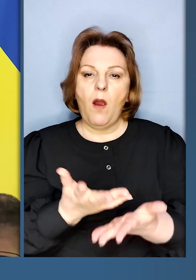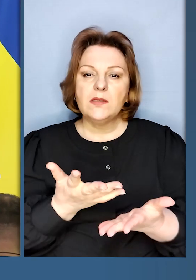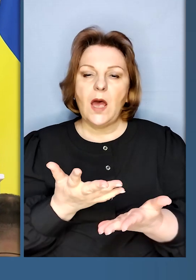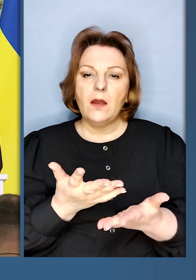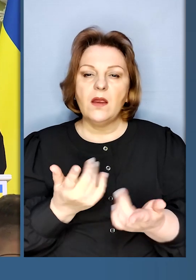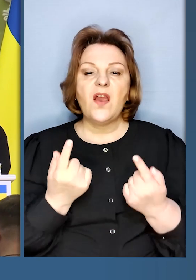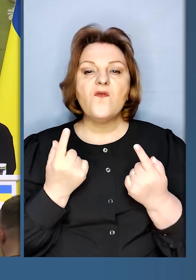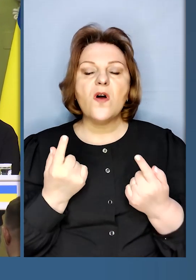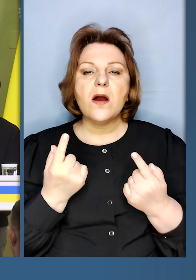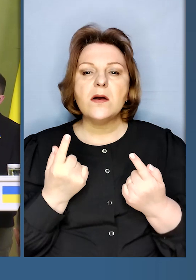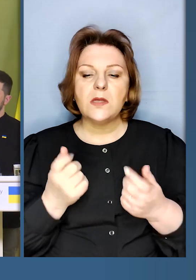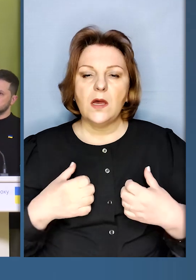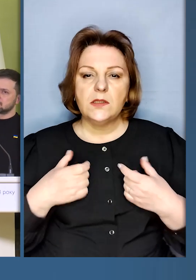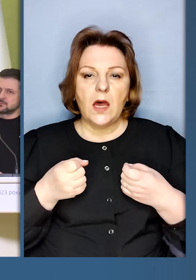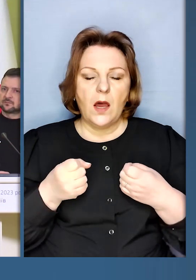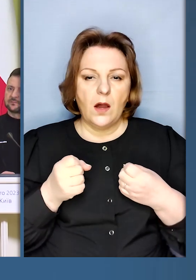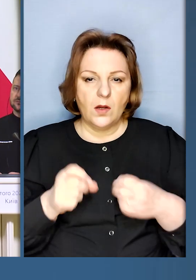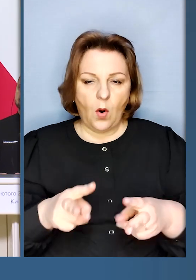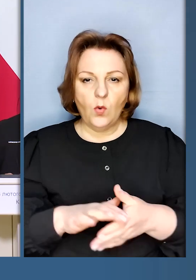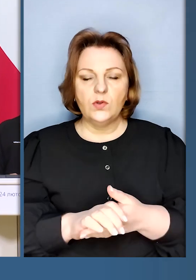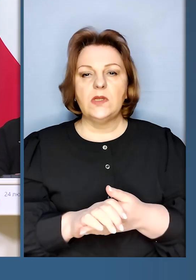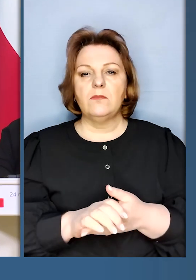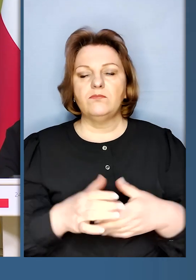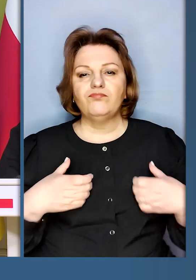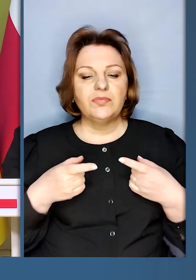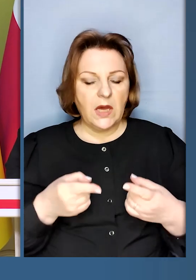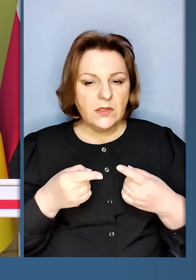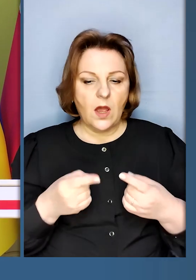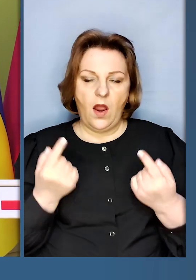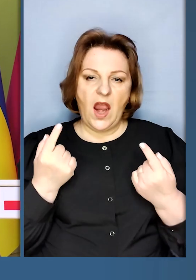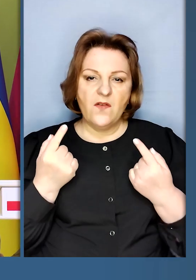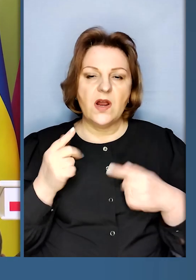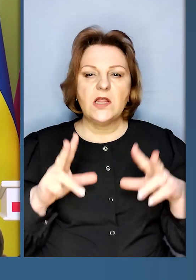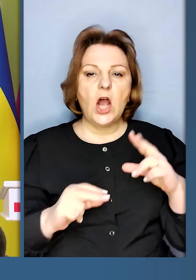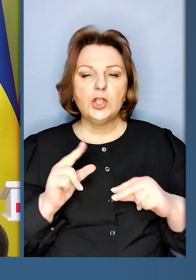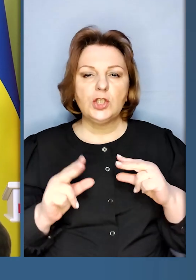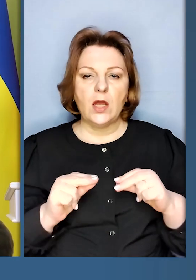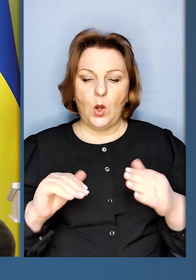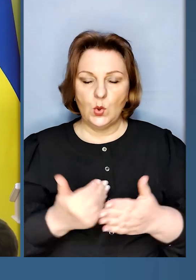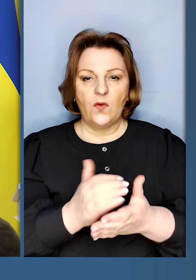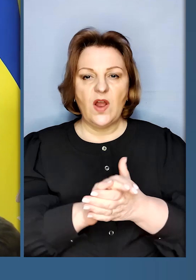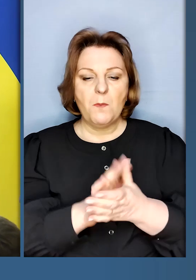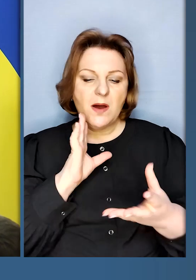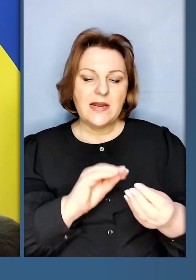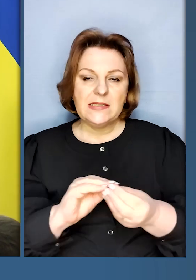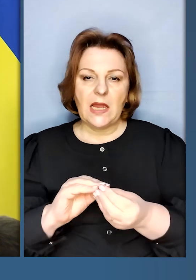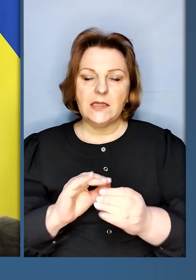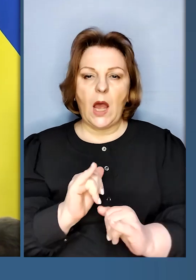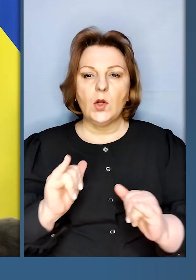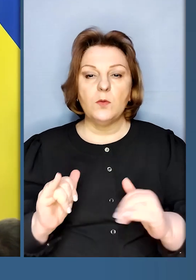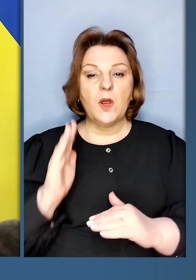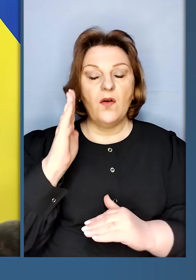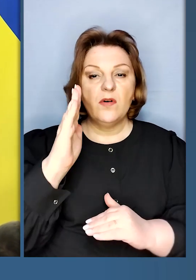велику загрозу, але також великі шанси на новий мирний стабільний